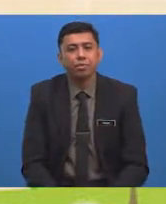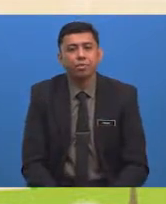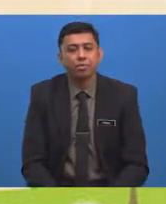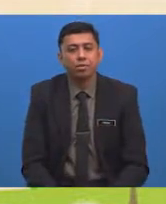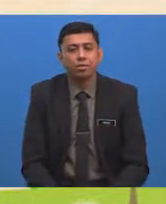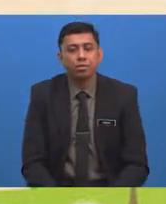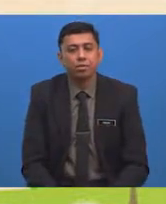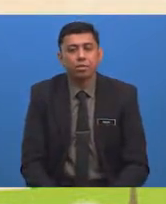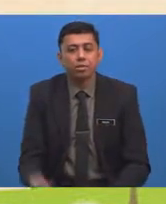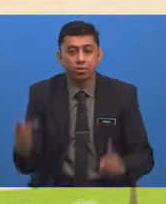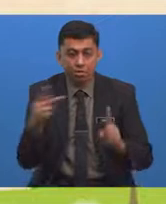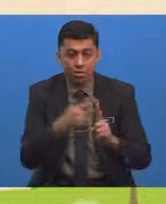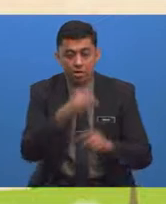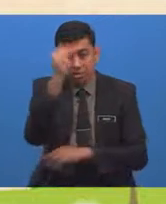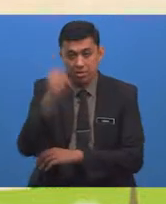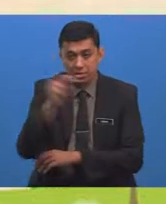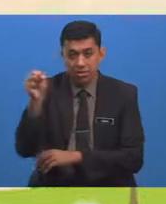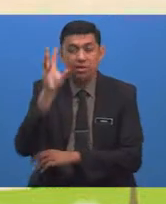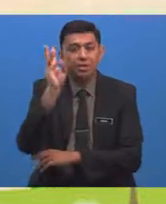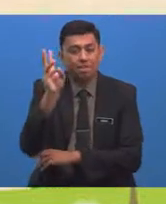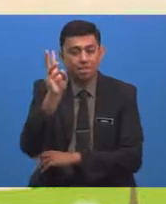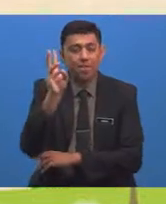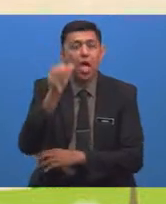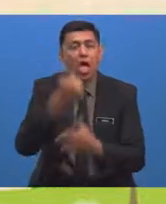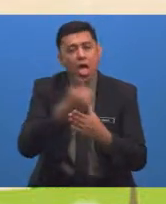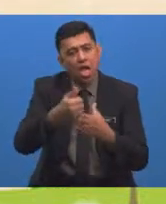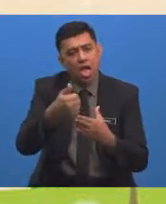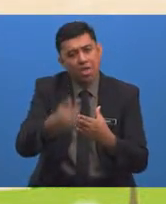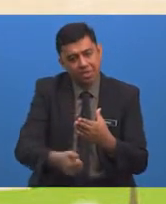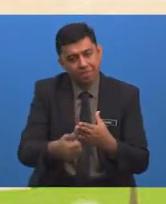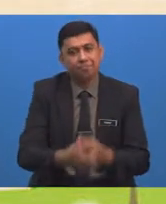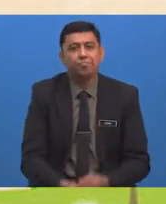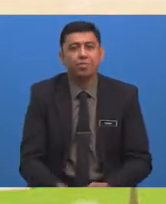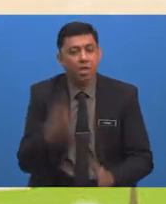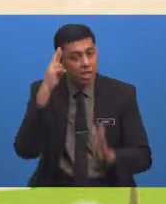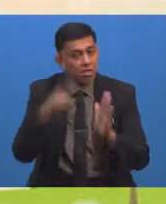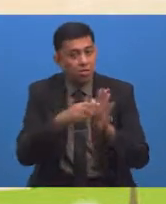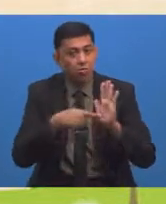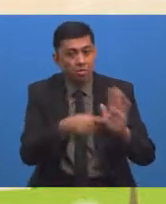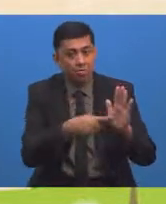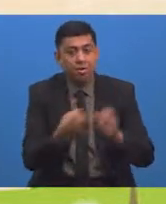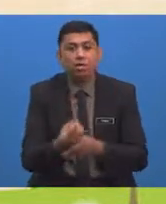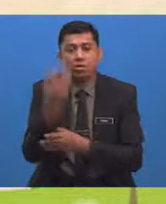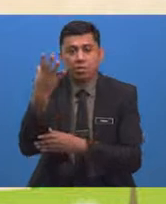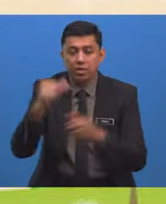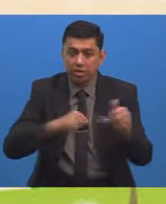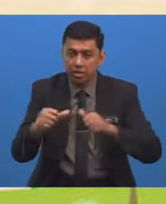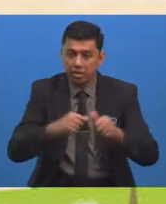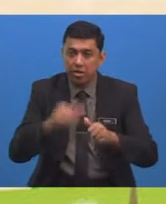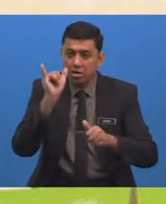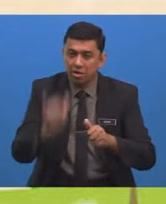Kita beralih Pula kepada Soalan Yang Terakhir Rajah Menunjukkan Beberapa